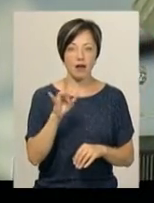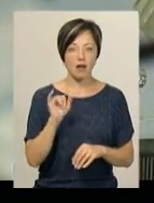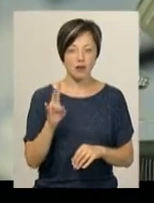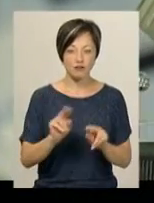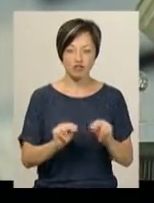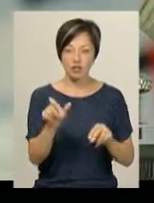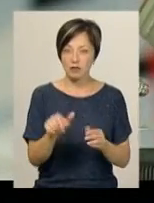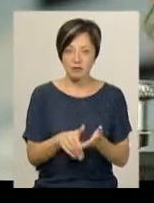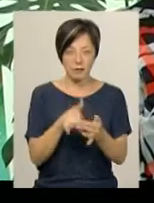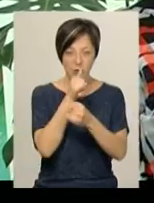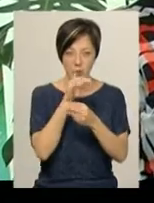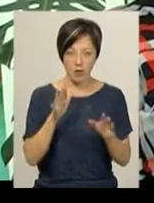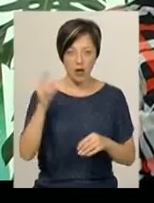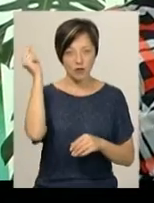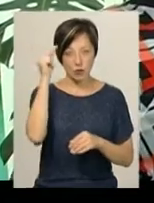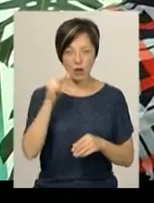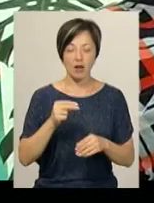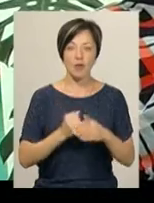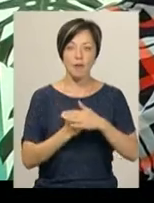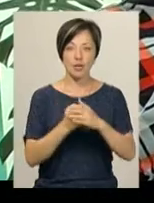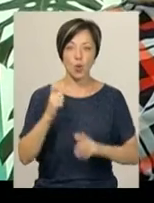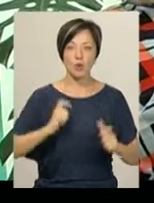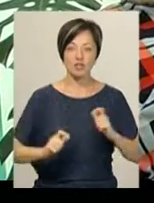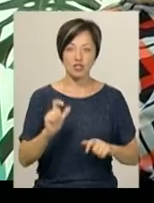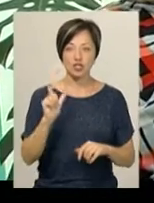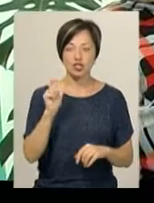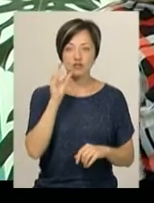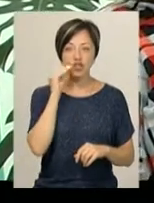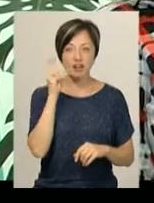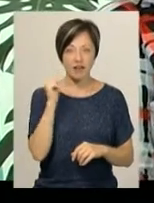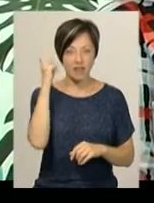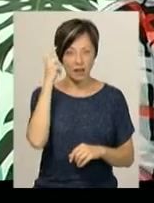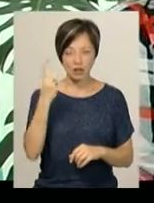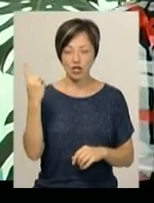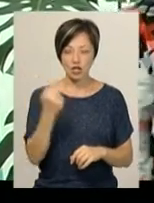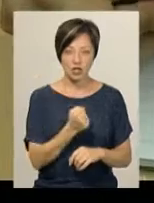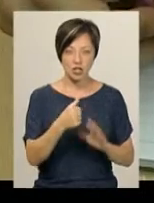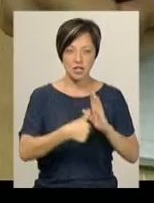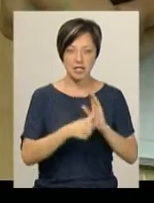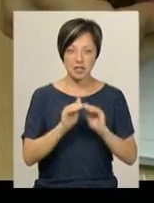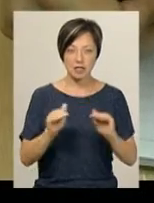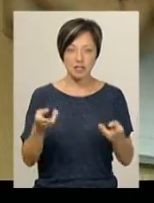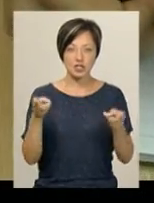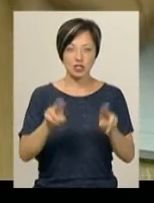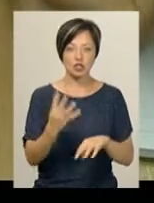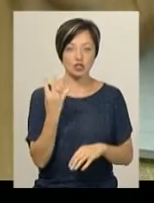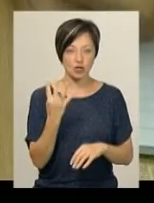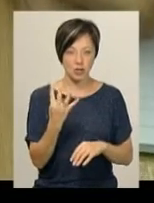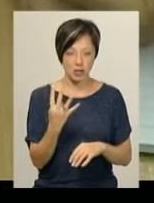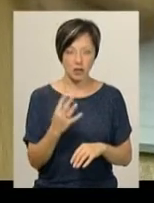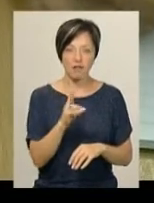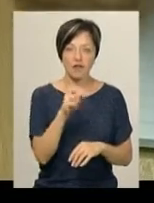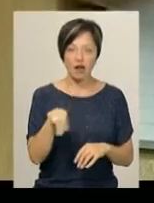допомогти учню не могла. Школяр готувався на базі університету Шевченка в Києві, де протягом тижня із шести учнів залишили чотири.